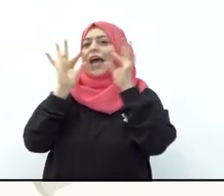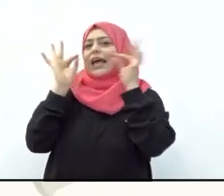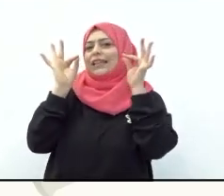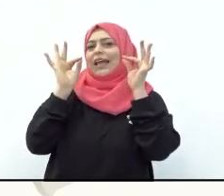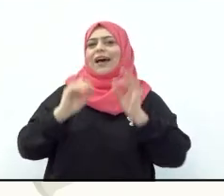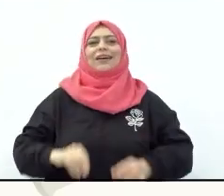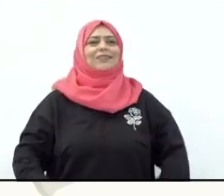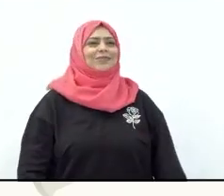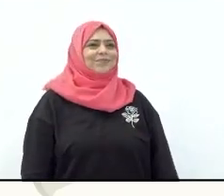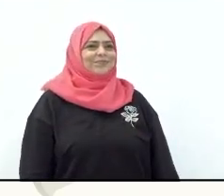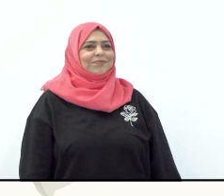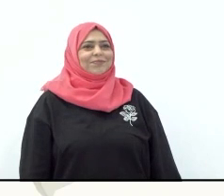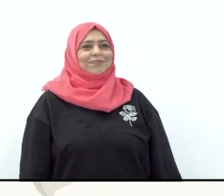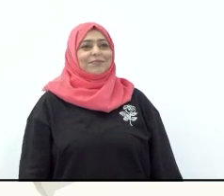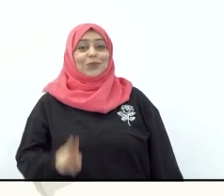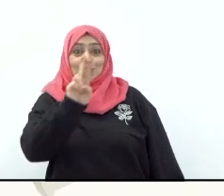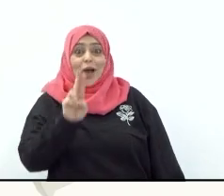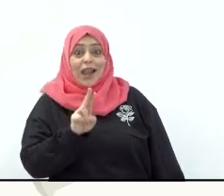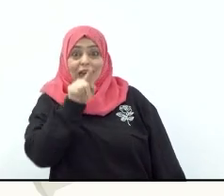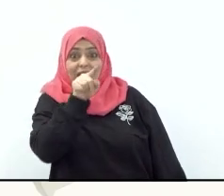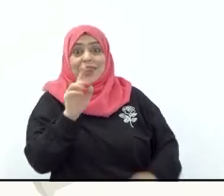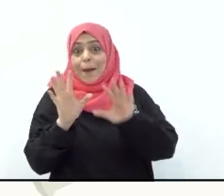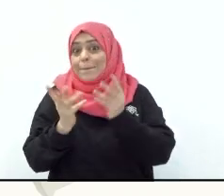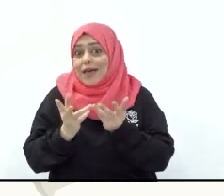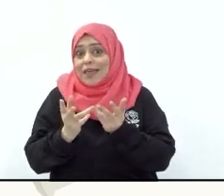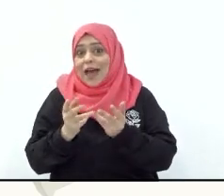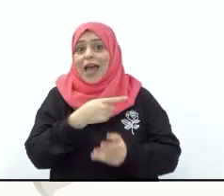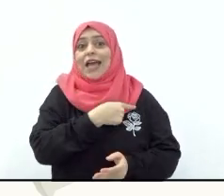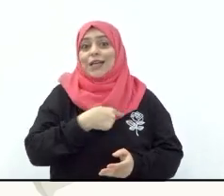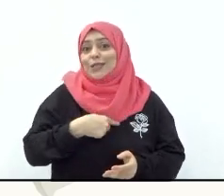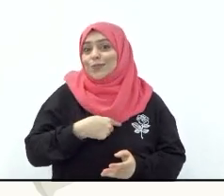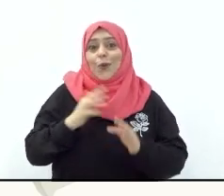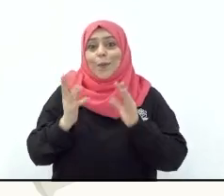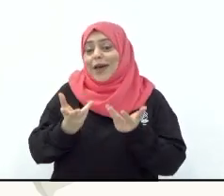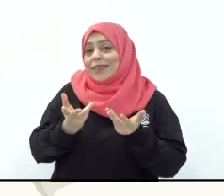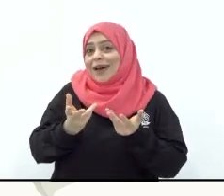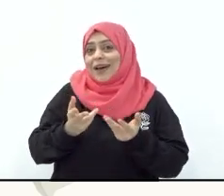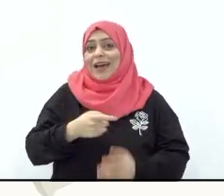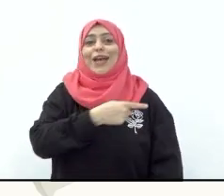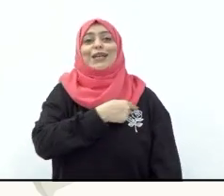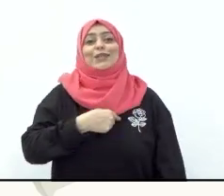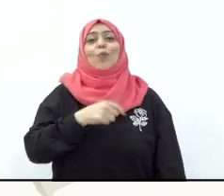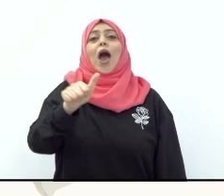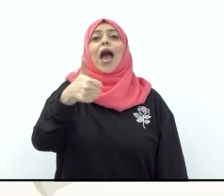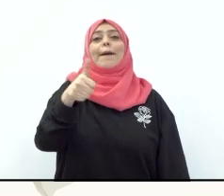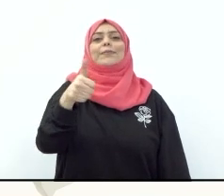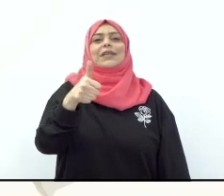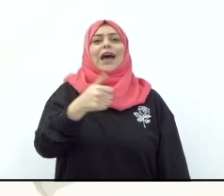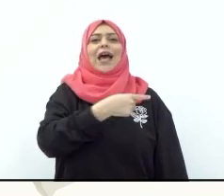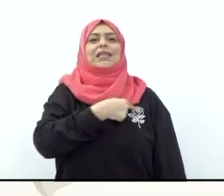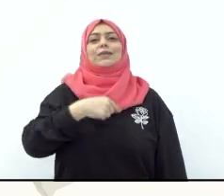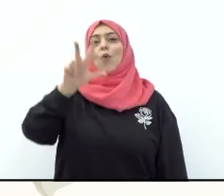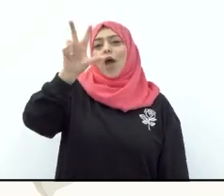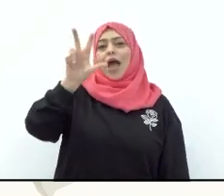وما هذا؟ ما اسمه؟ أحسنتم اسمه الهمزة اسمه